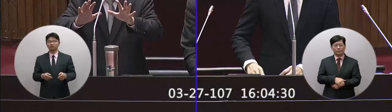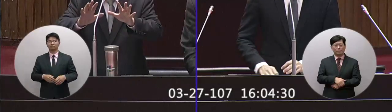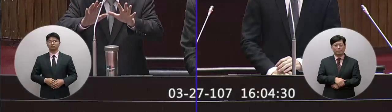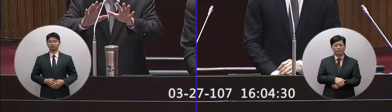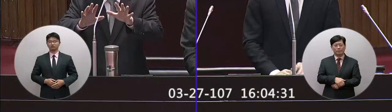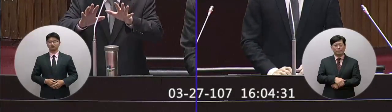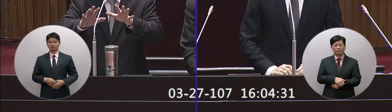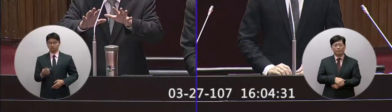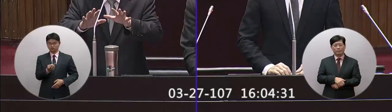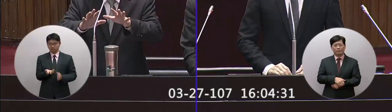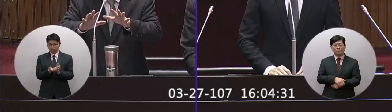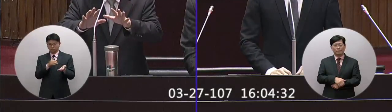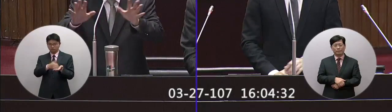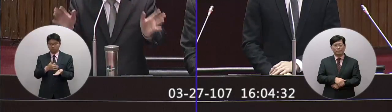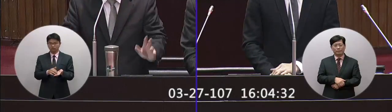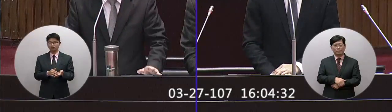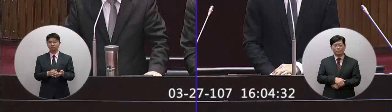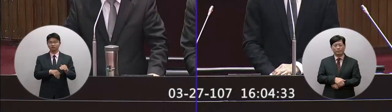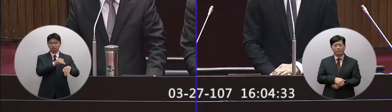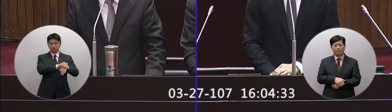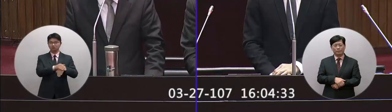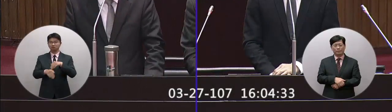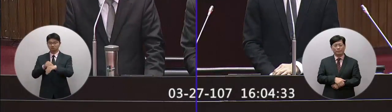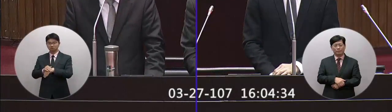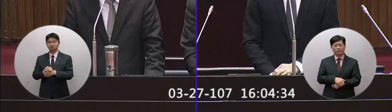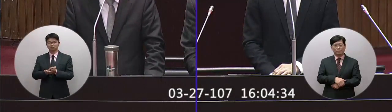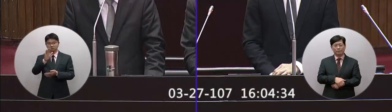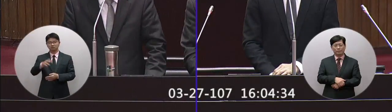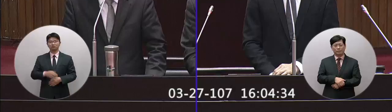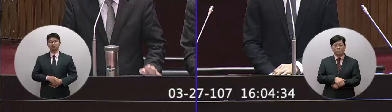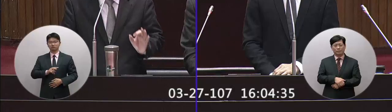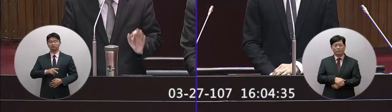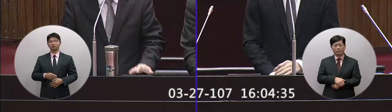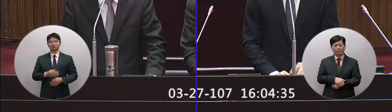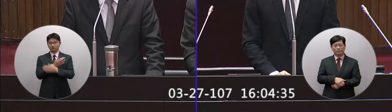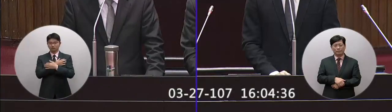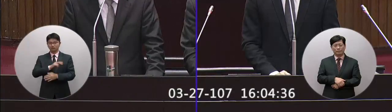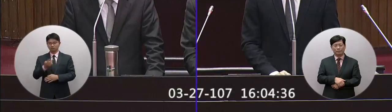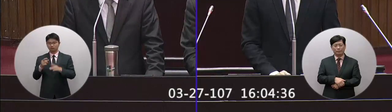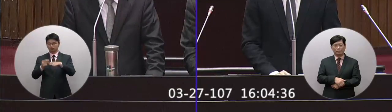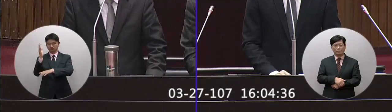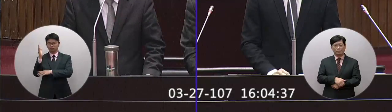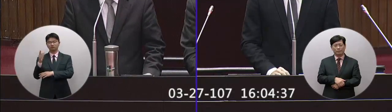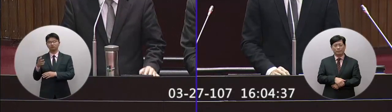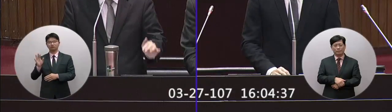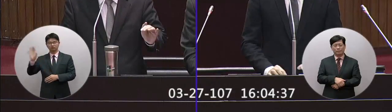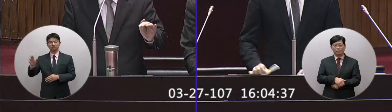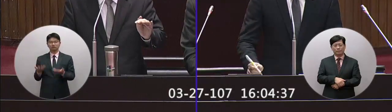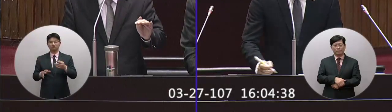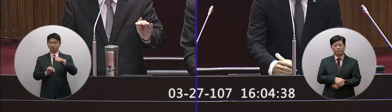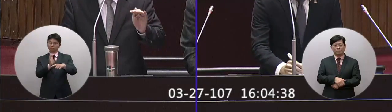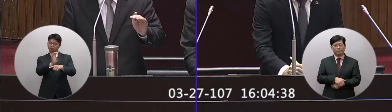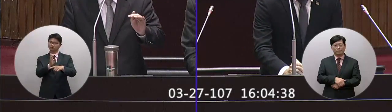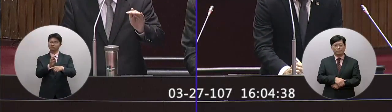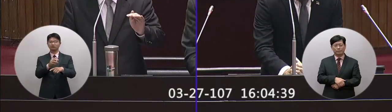議選一行完成後我們大概公共法的比例可以每到百分之四十我們